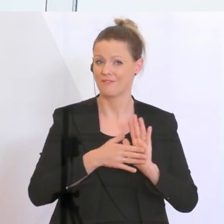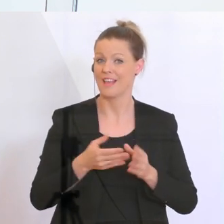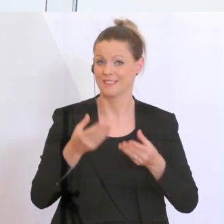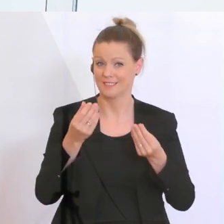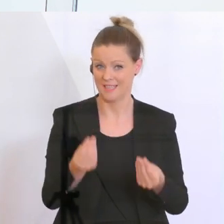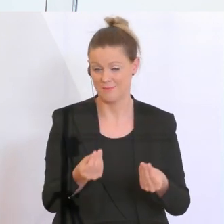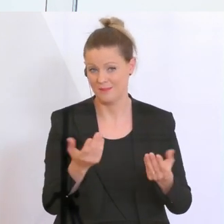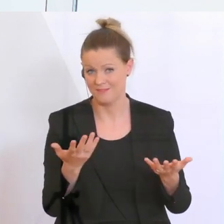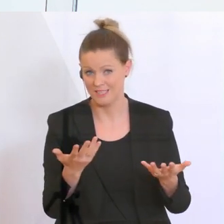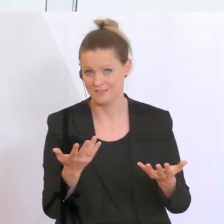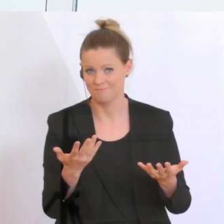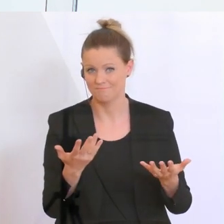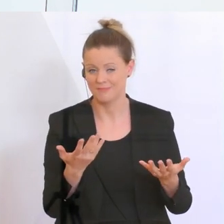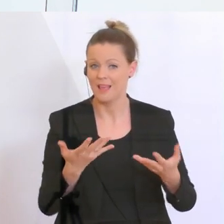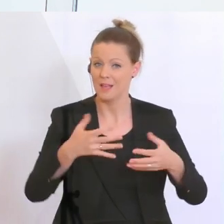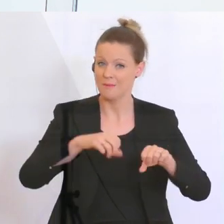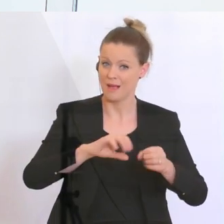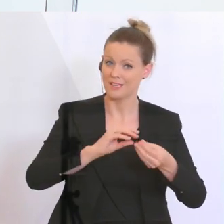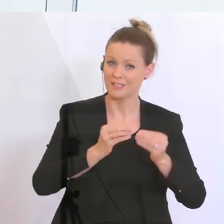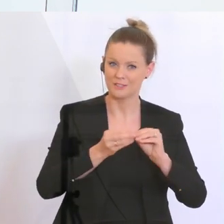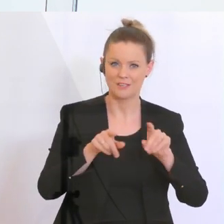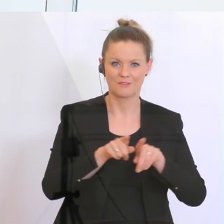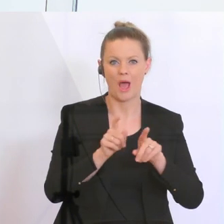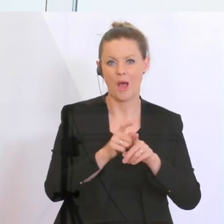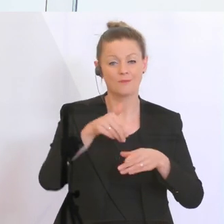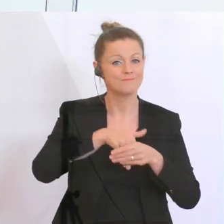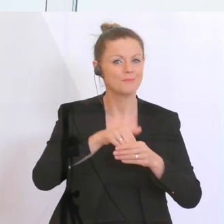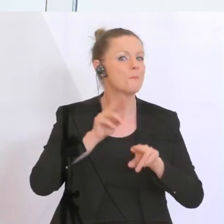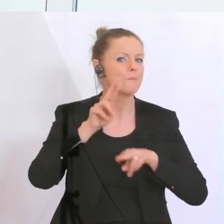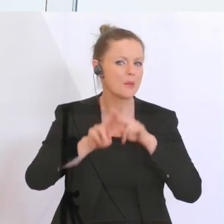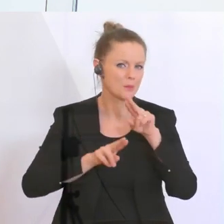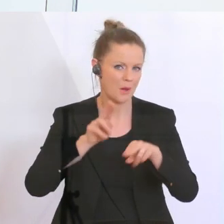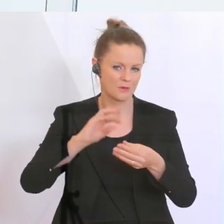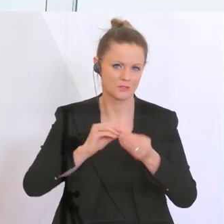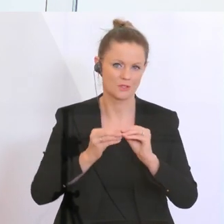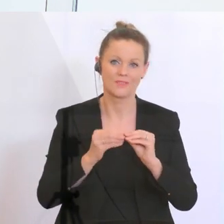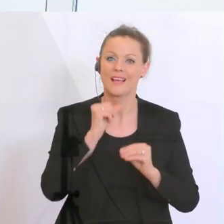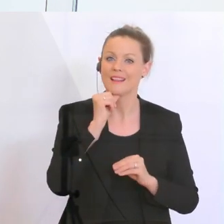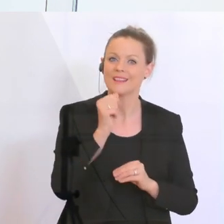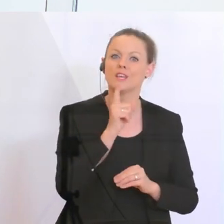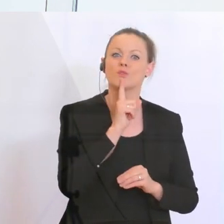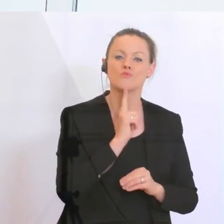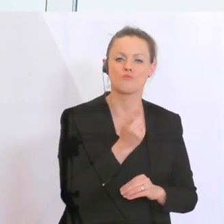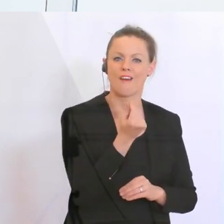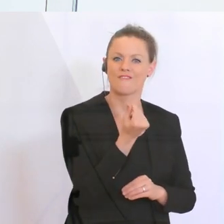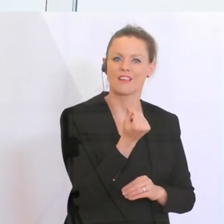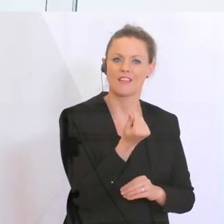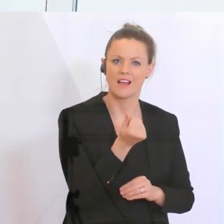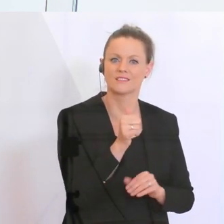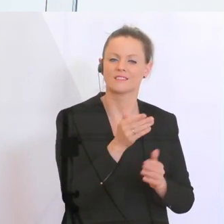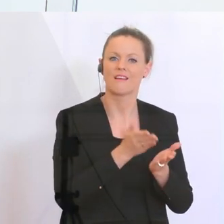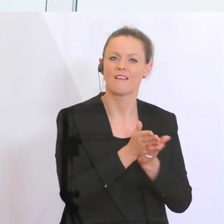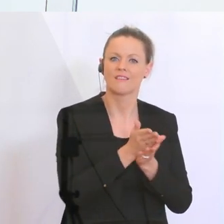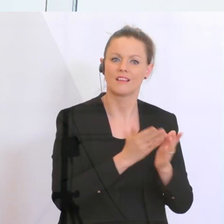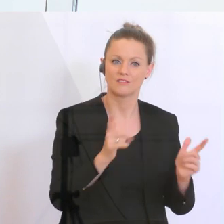dass das Bankgeschäft auch ein Betreuungsgeschäft ist. Dass wir nicht nur Finanzdienstleistungen anbieten, nicht nur Produkte